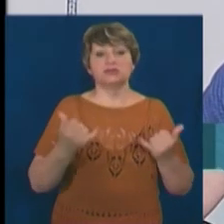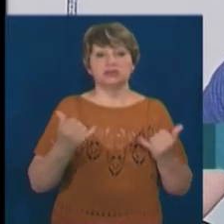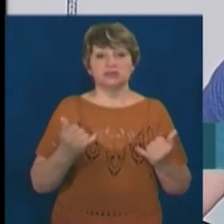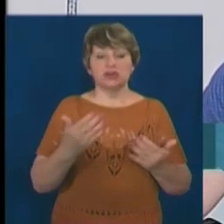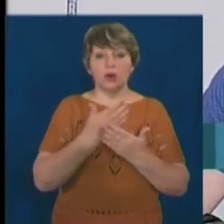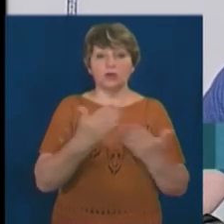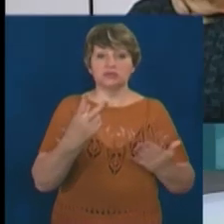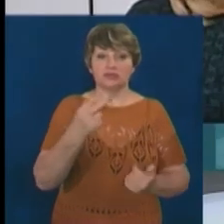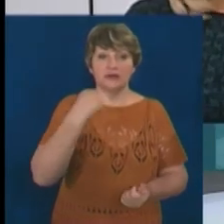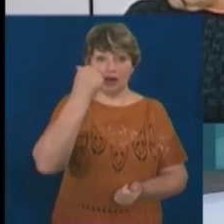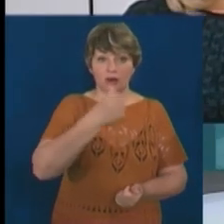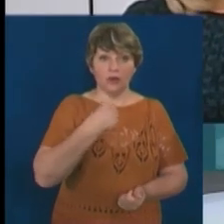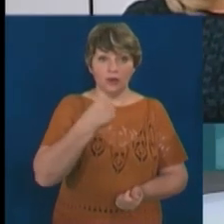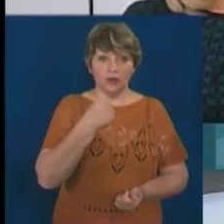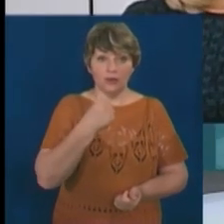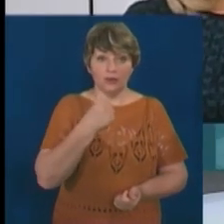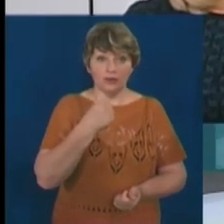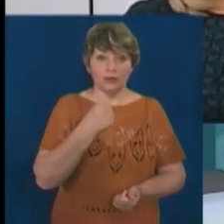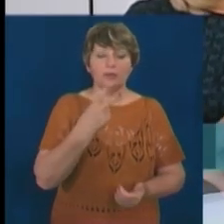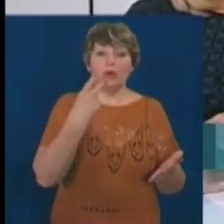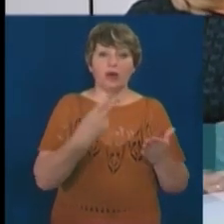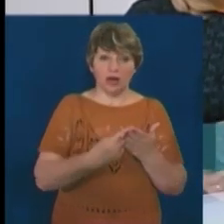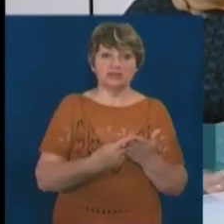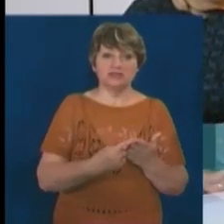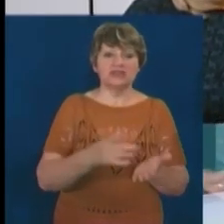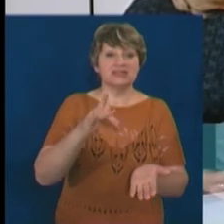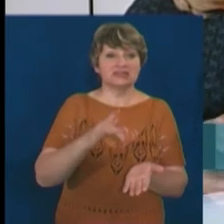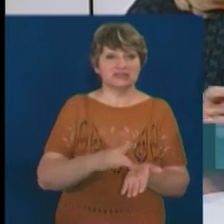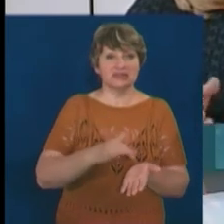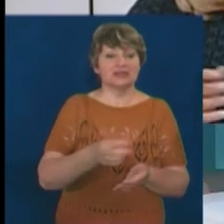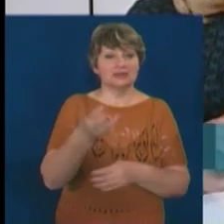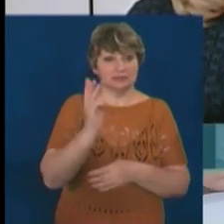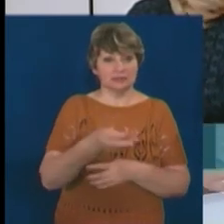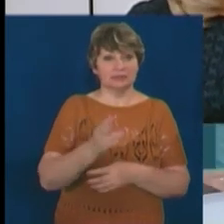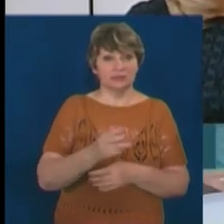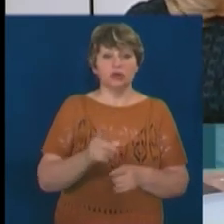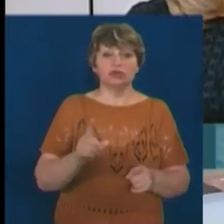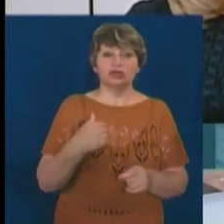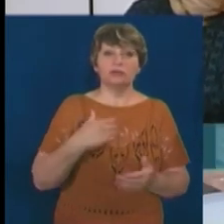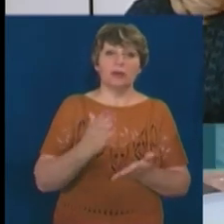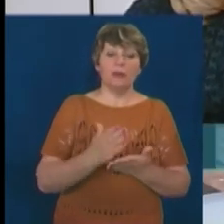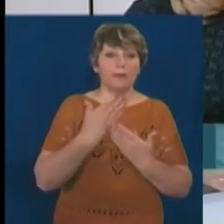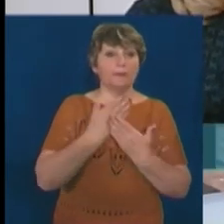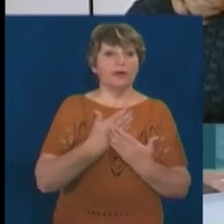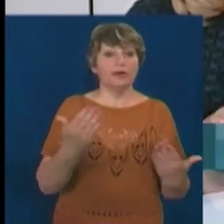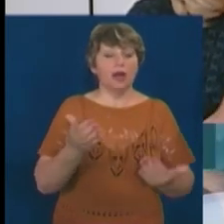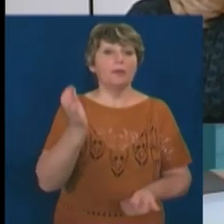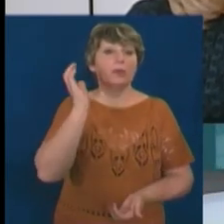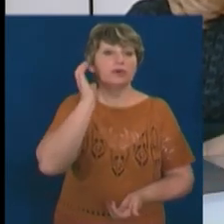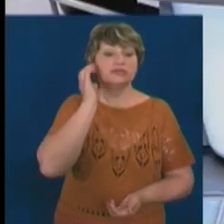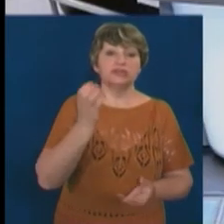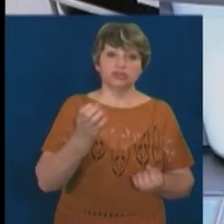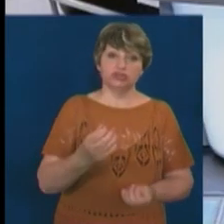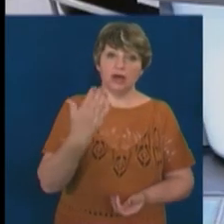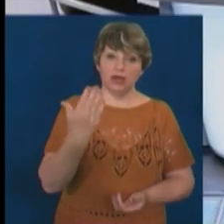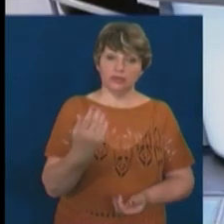останні два роки. Настільки це також не мав неудинка, в тому числі і центральні. Ну і, власне, ще маємо наостанок послухати ще